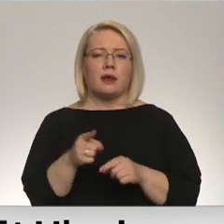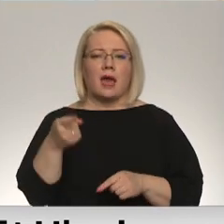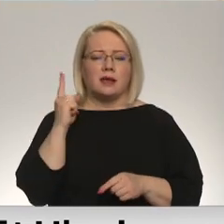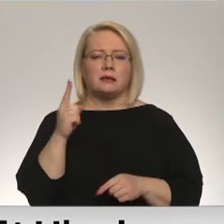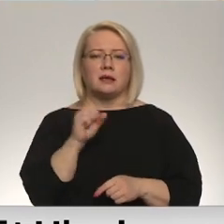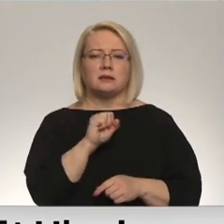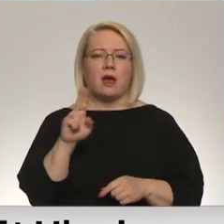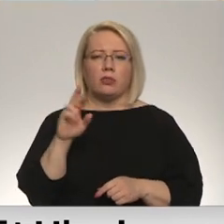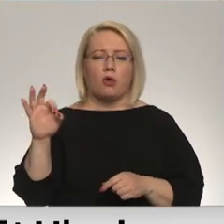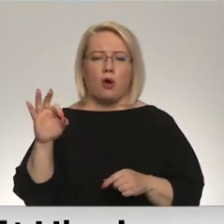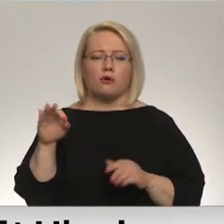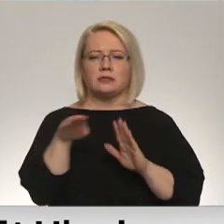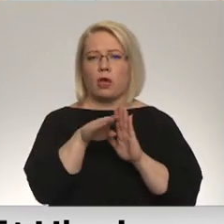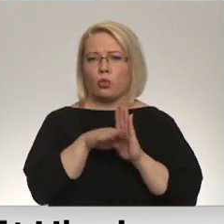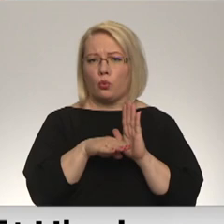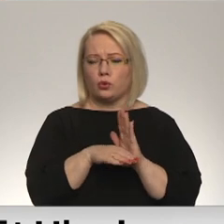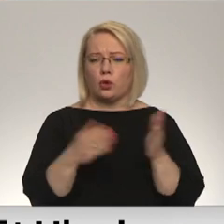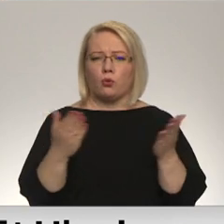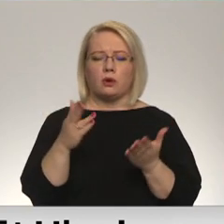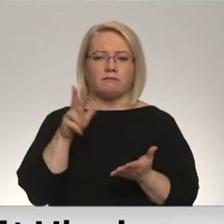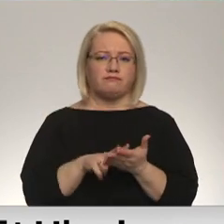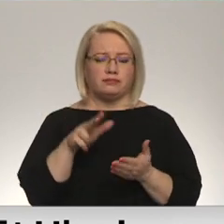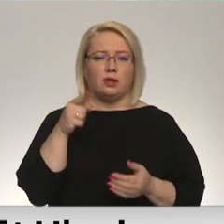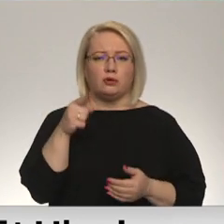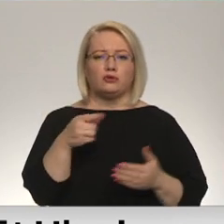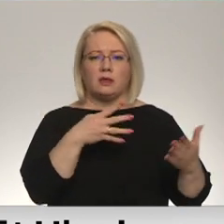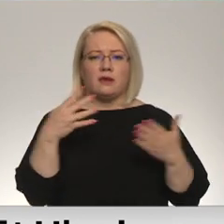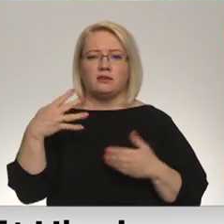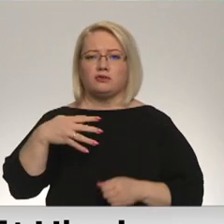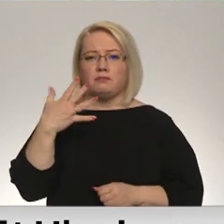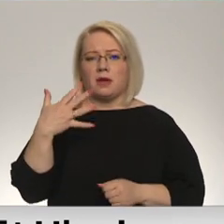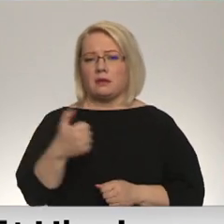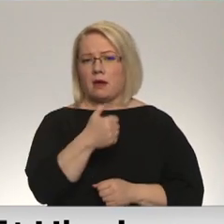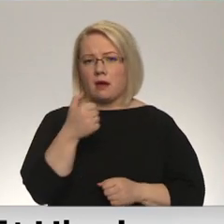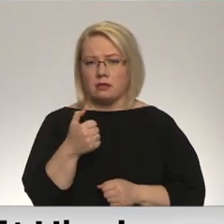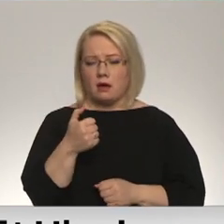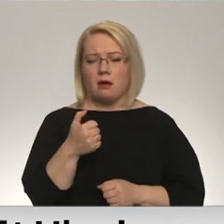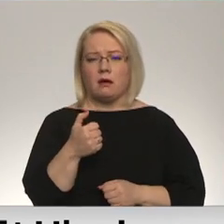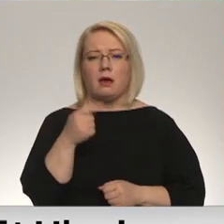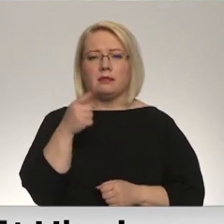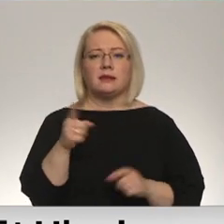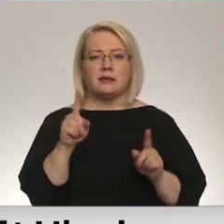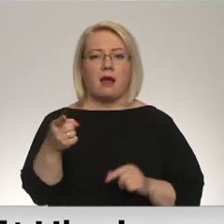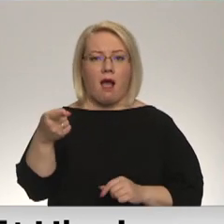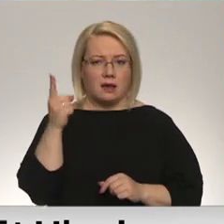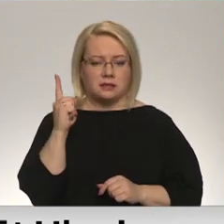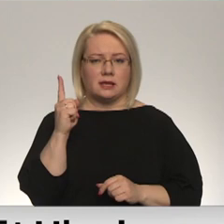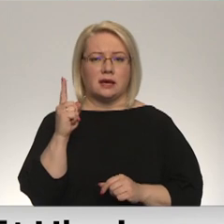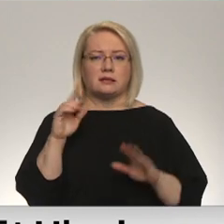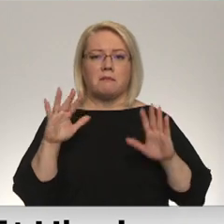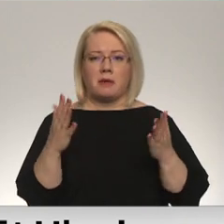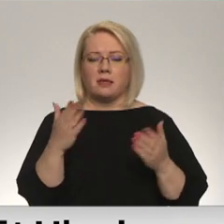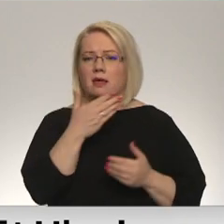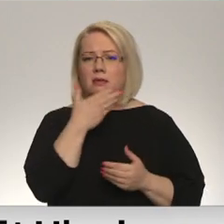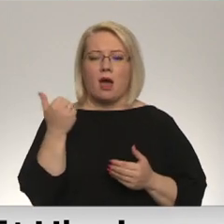statūti, kas tika pieņemts 1945. gadā. Tas ir aizliegts, taču